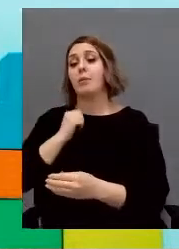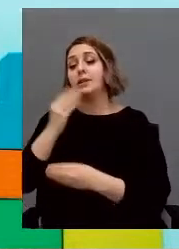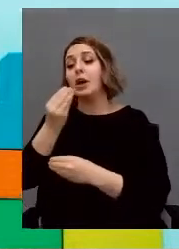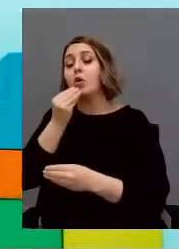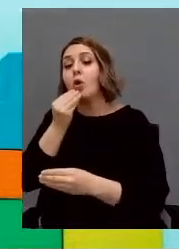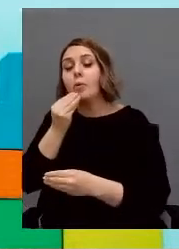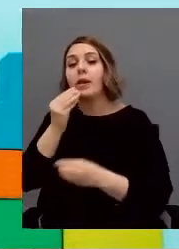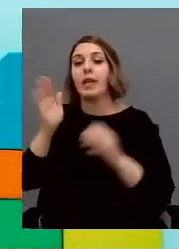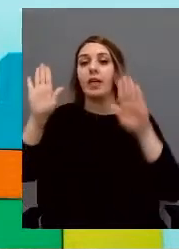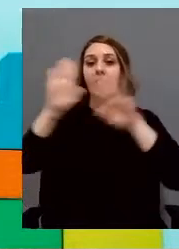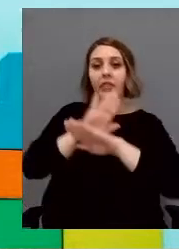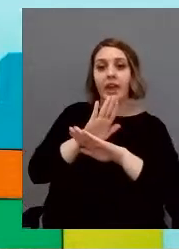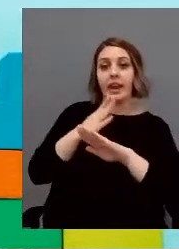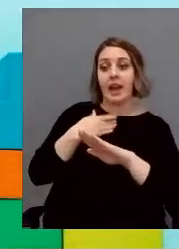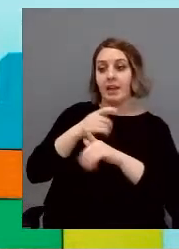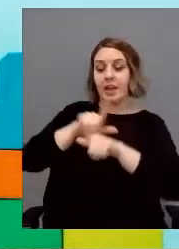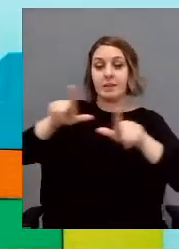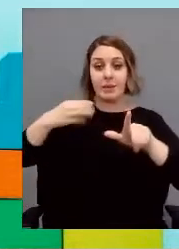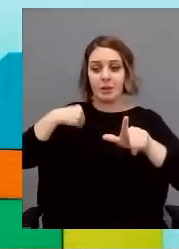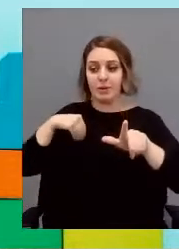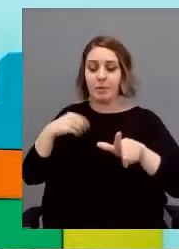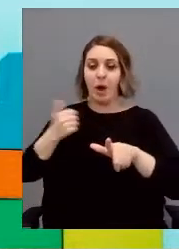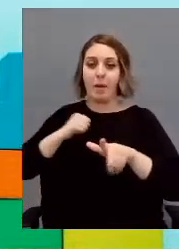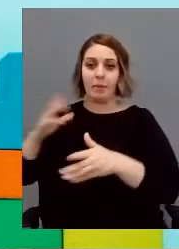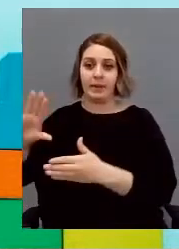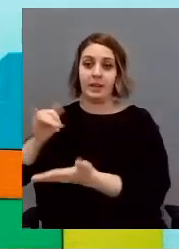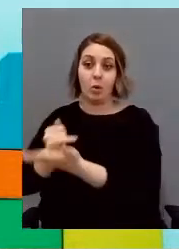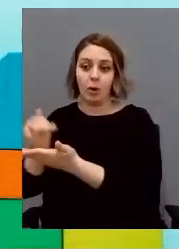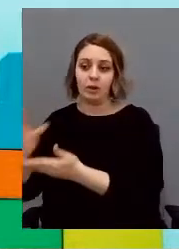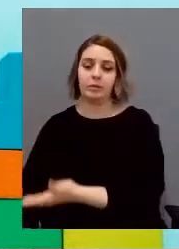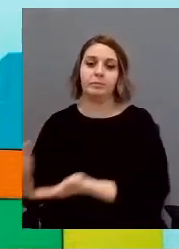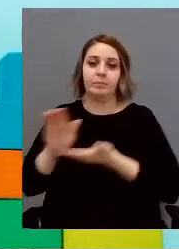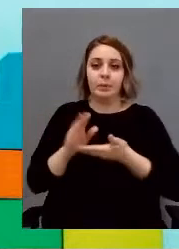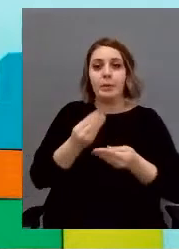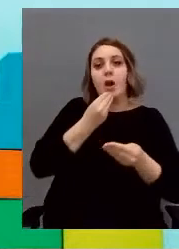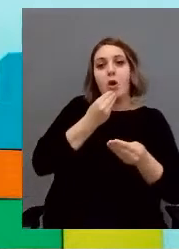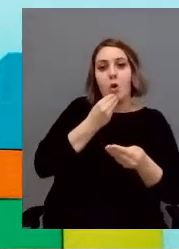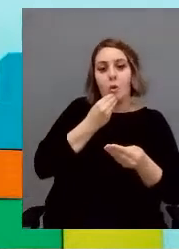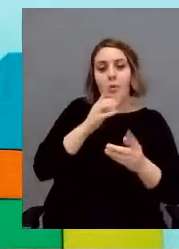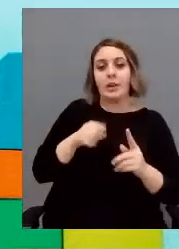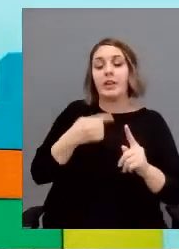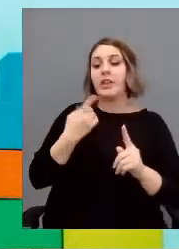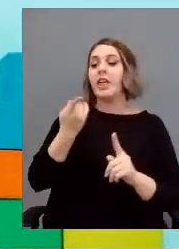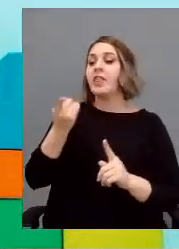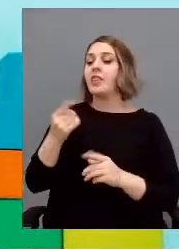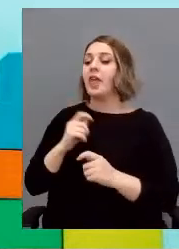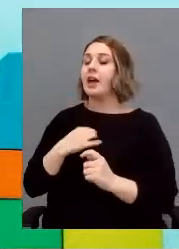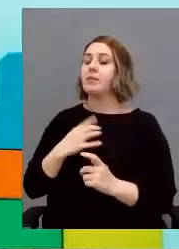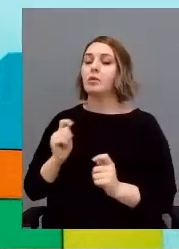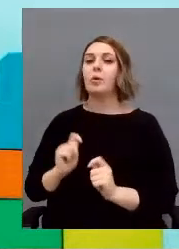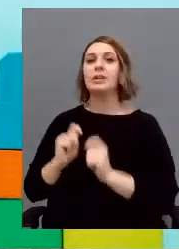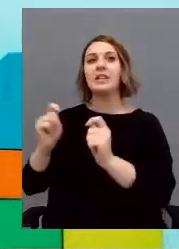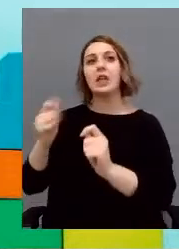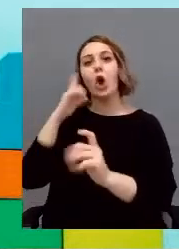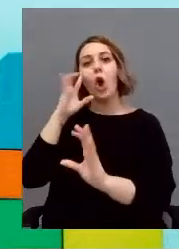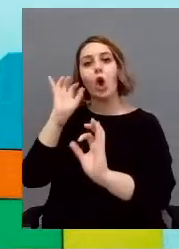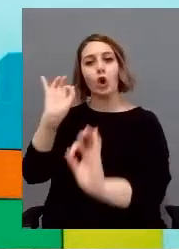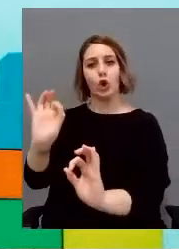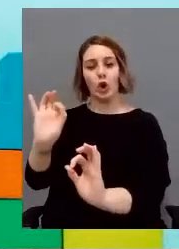nella cena di cascina rossago e rappresenta un'altra maniera di creare un sentito e produire